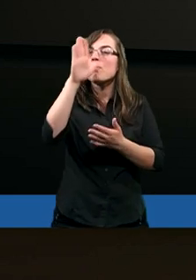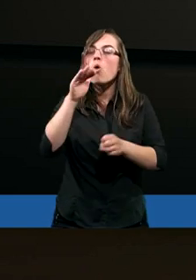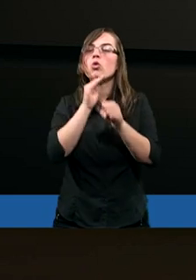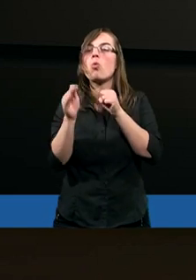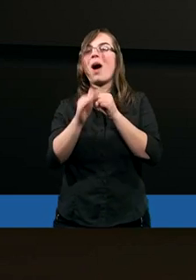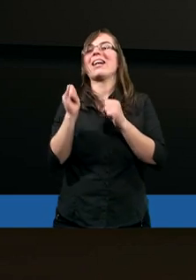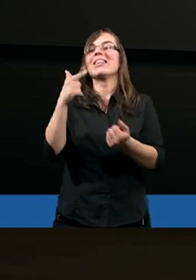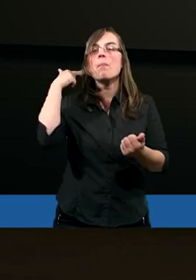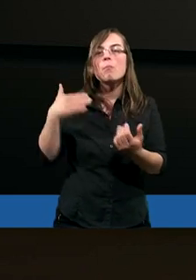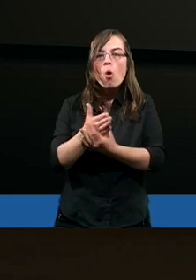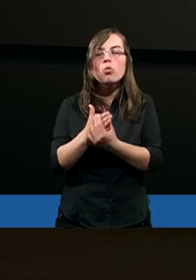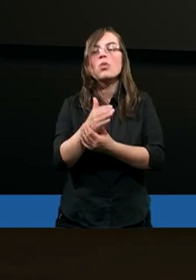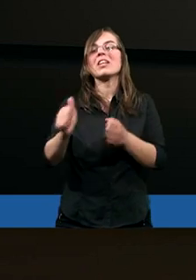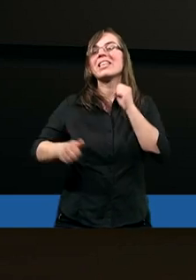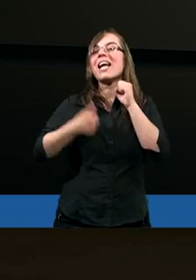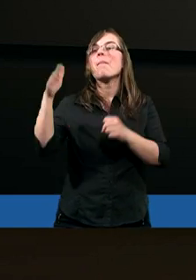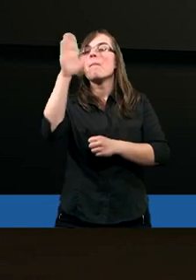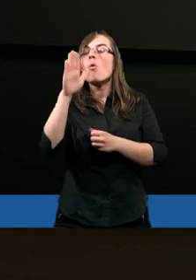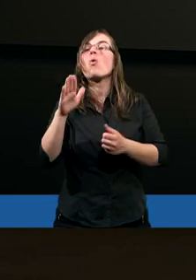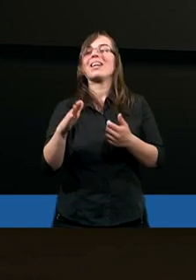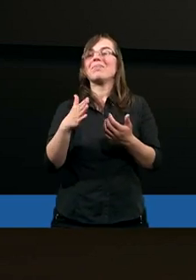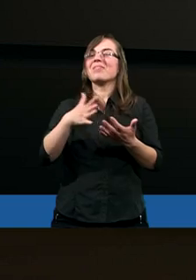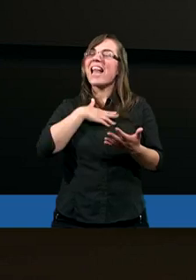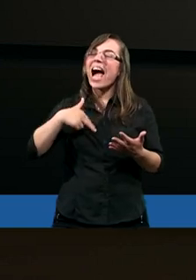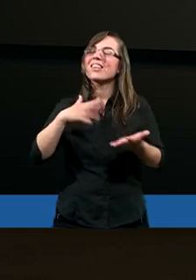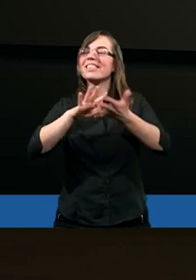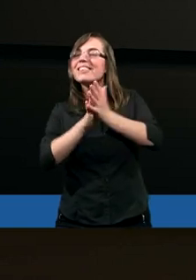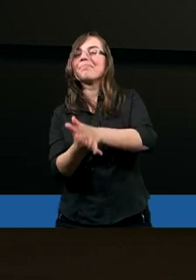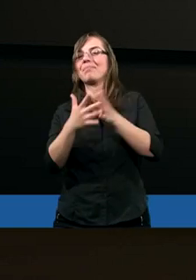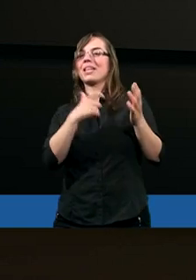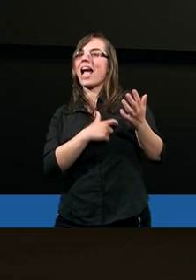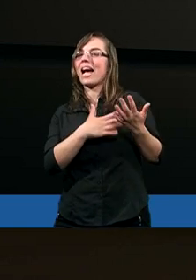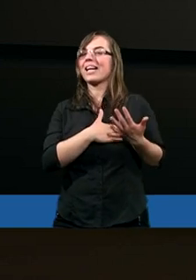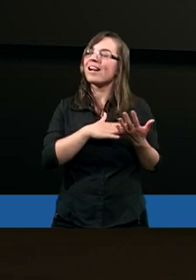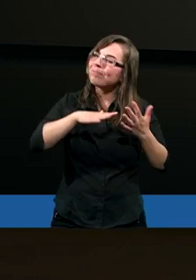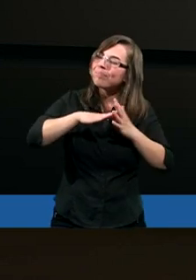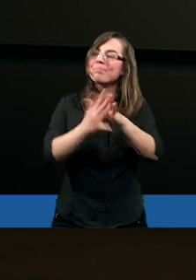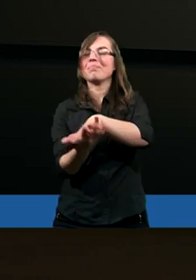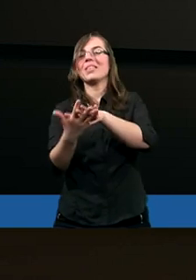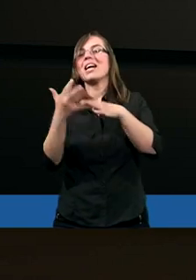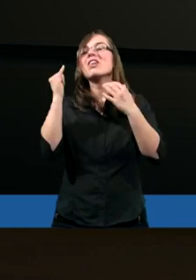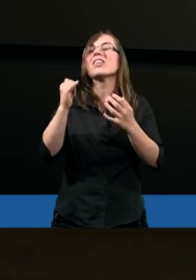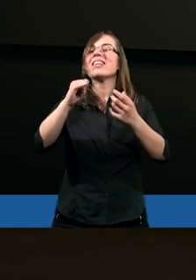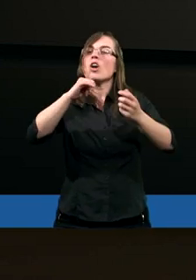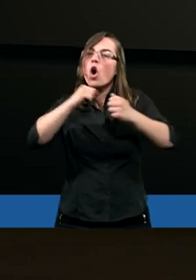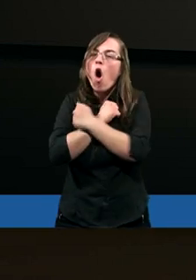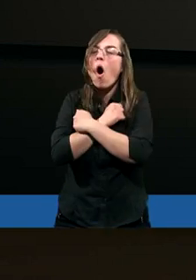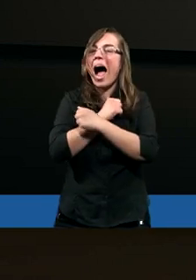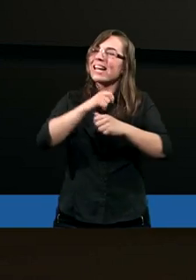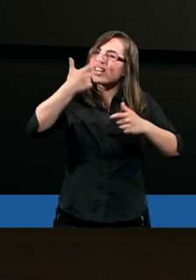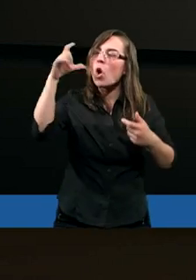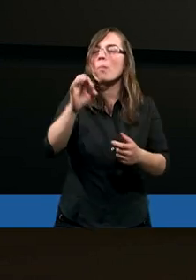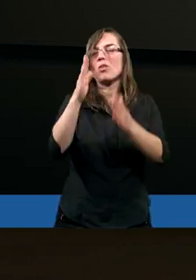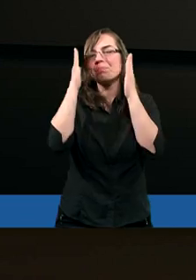nasze posłuszeństwo, przez to, że Bóg zmienia nasze życie, jesteśmy w ogóle w stanie kochać innych ludzi,